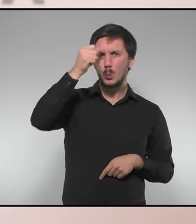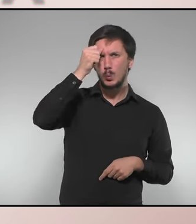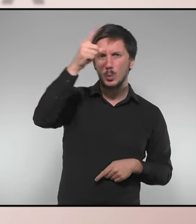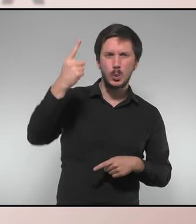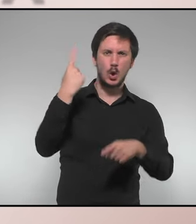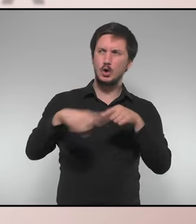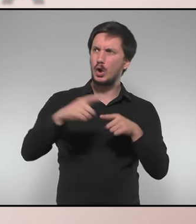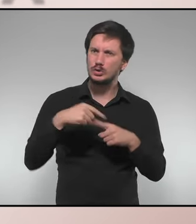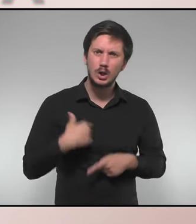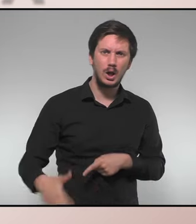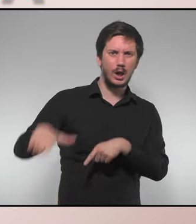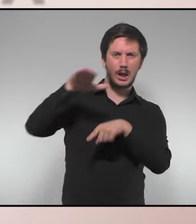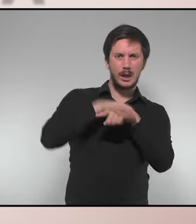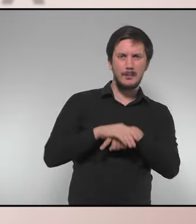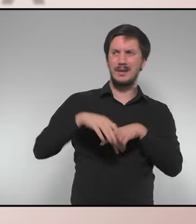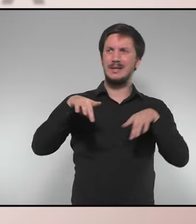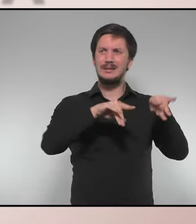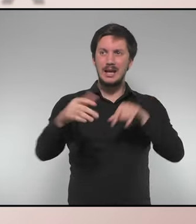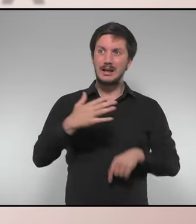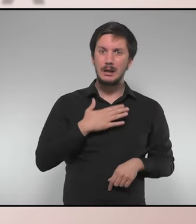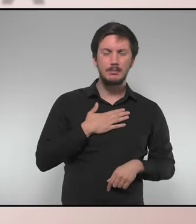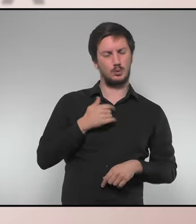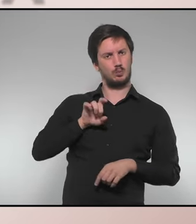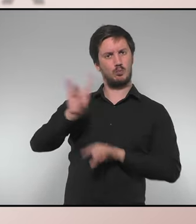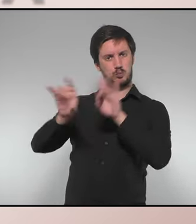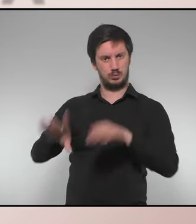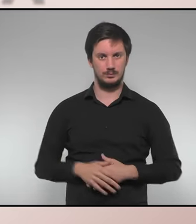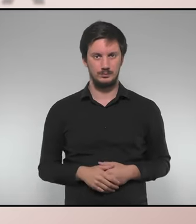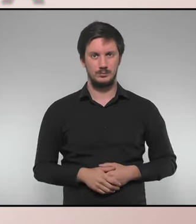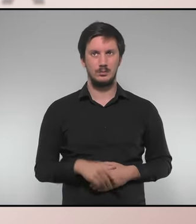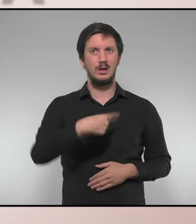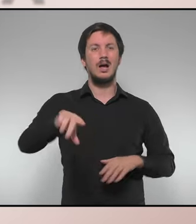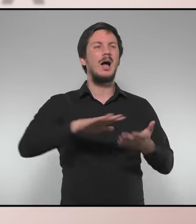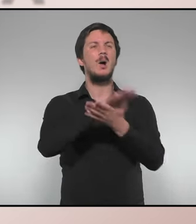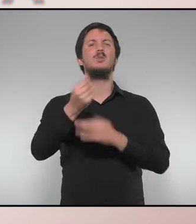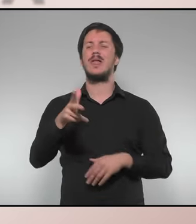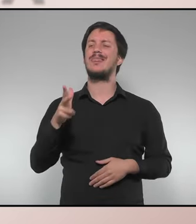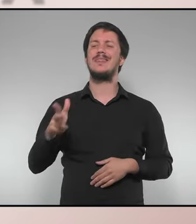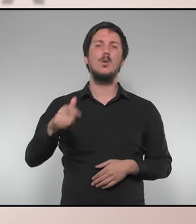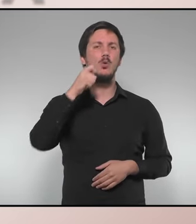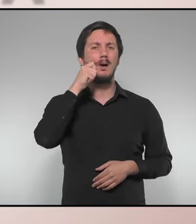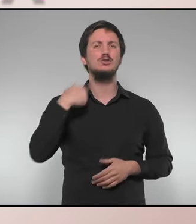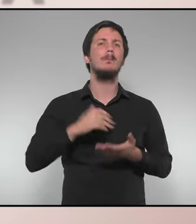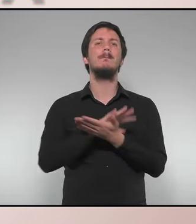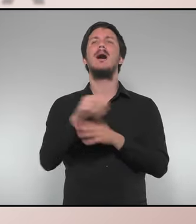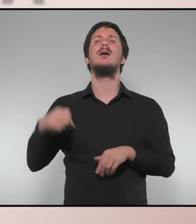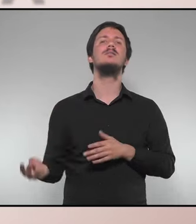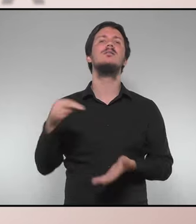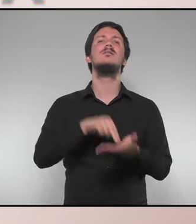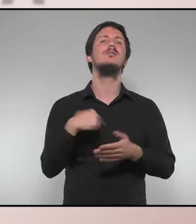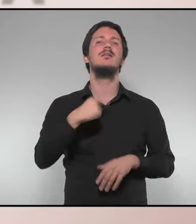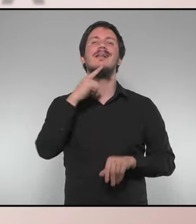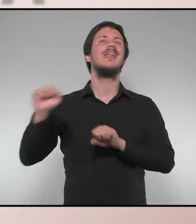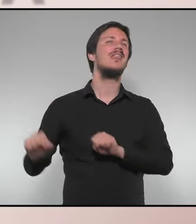demogràfic i polític de la nostra terra. Vostès parlen molt de drets humans. Nosaltres hem vingut aquí a